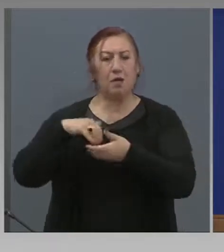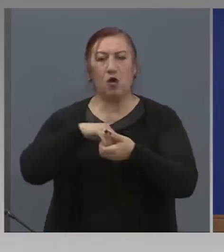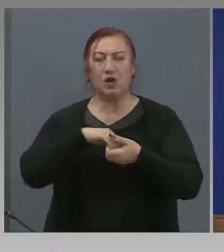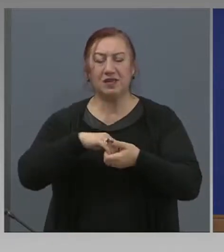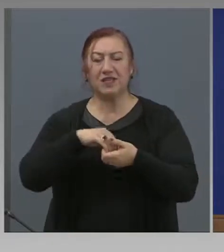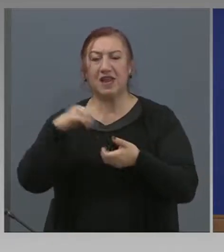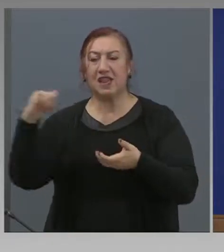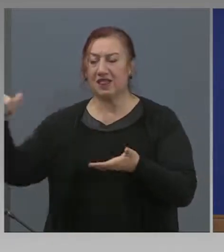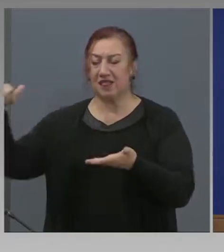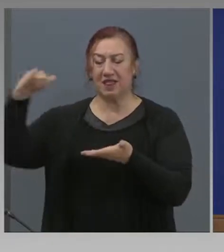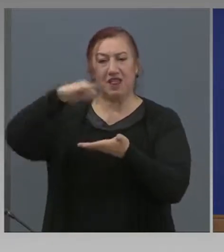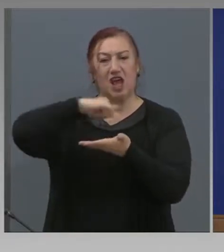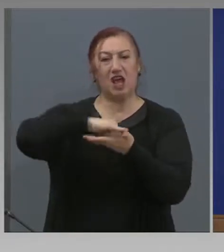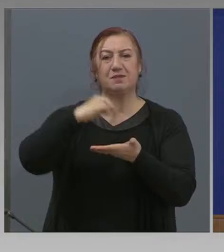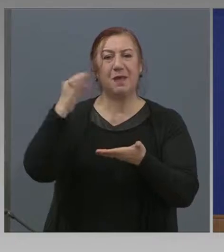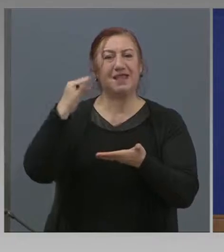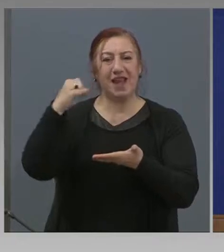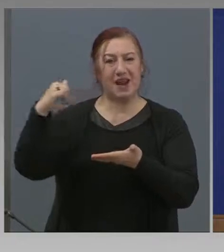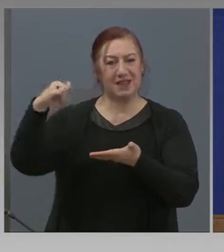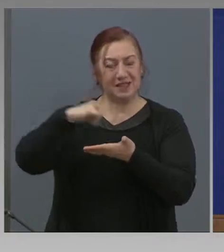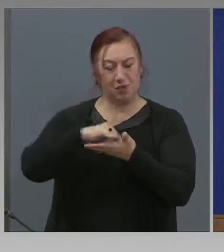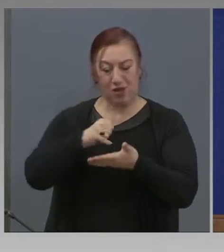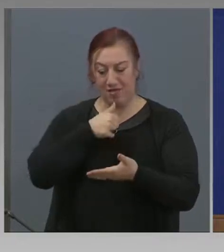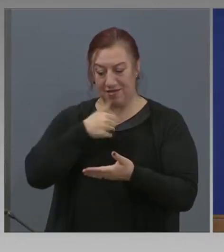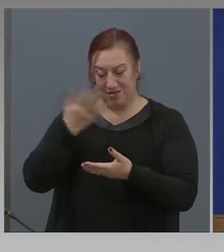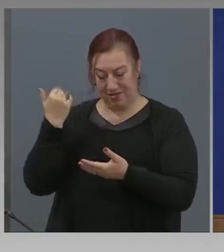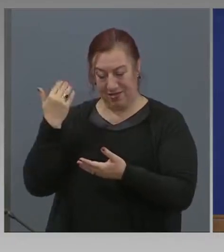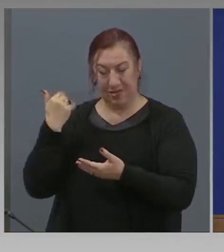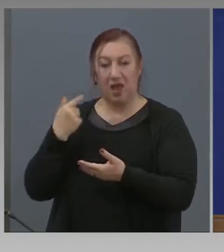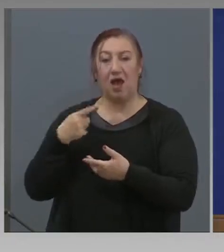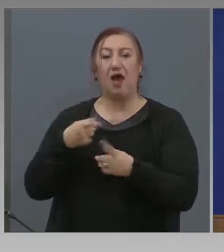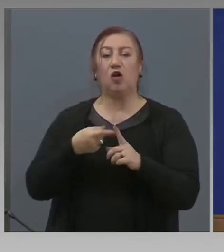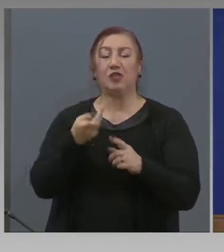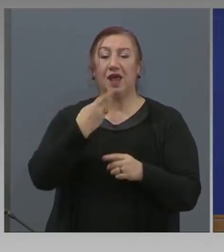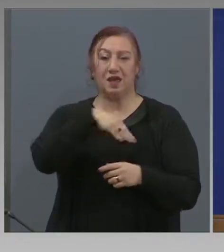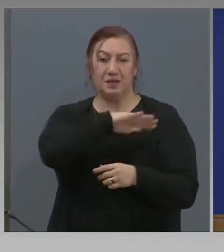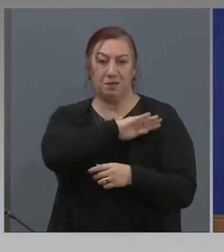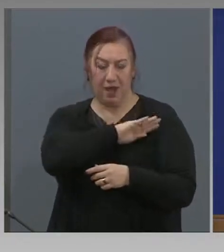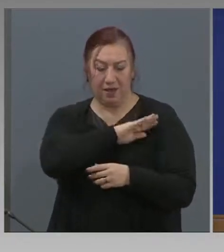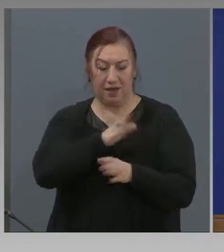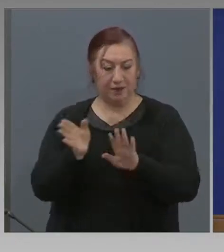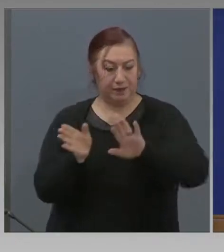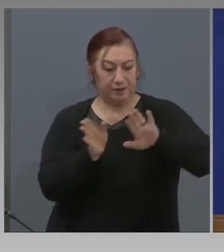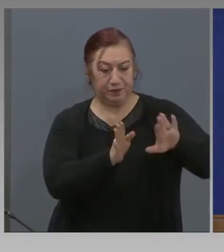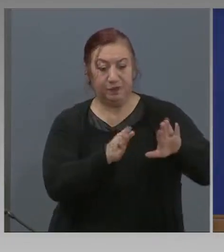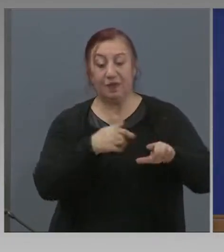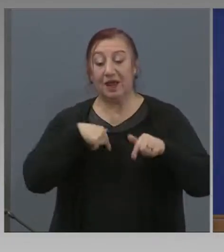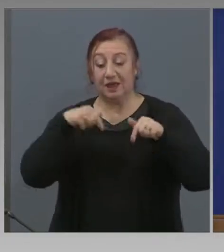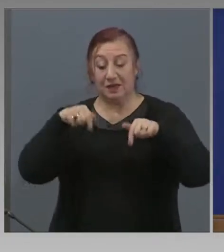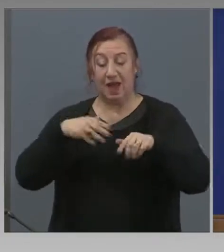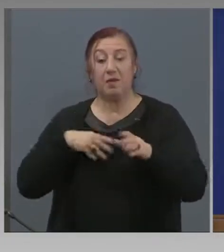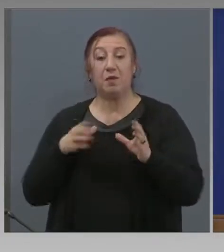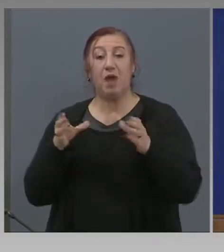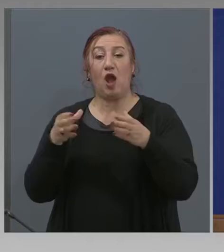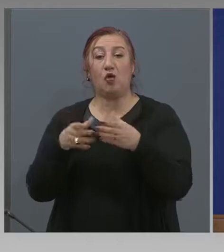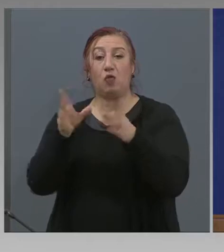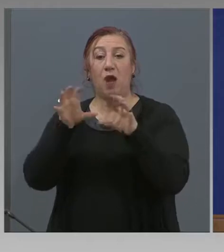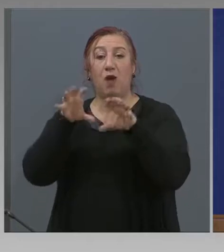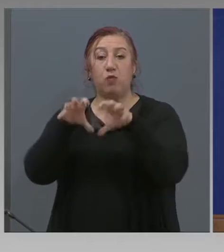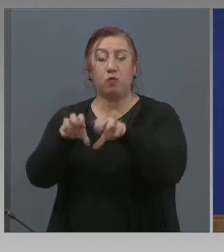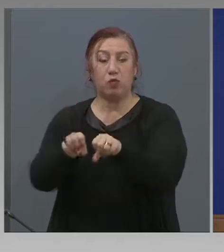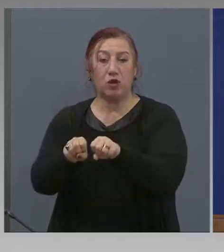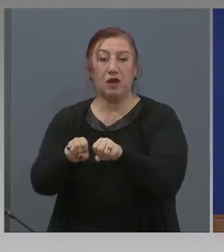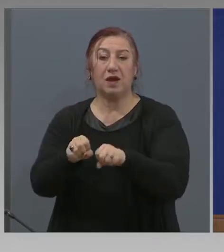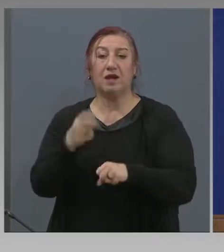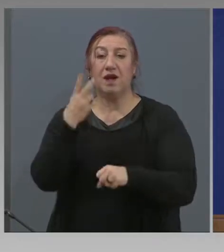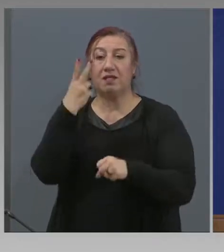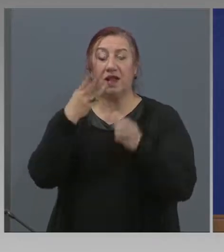Испанията в този уикенд. Имаме сега групата, която е блокирана на два